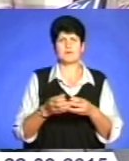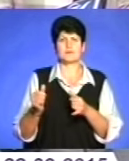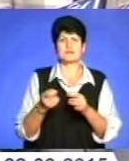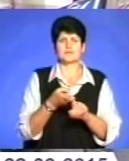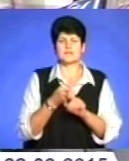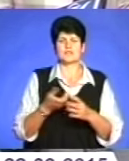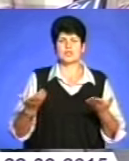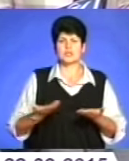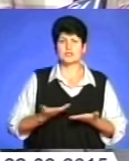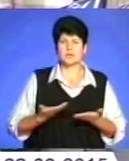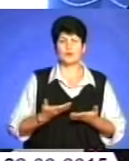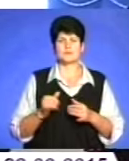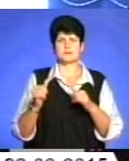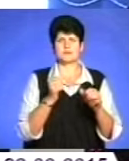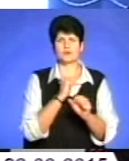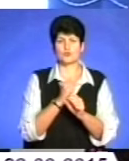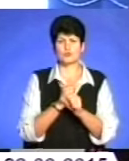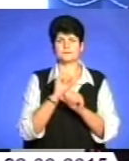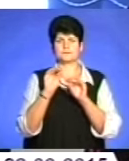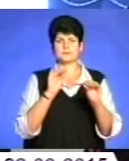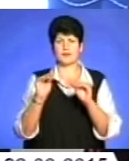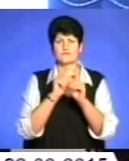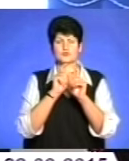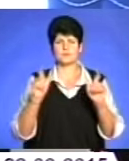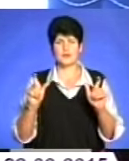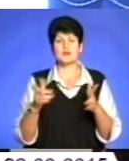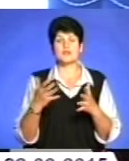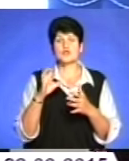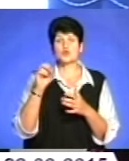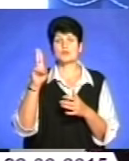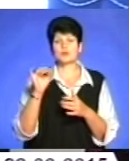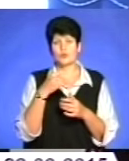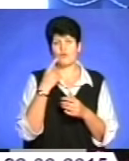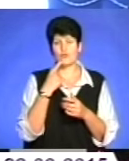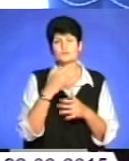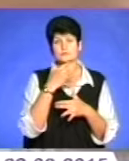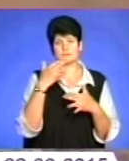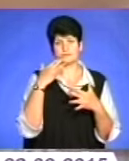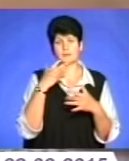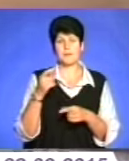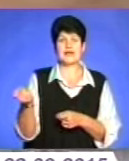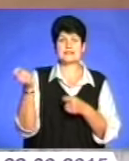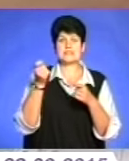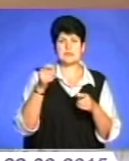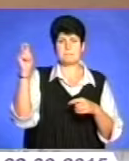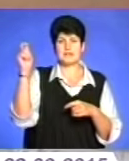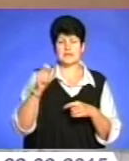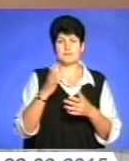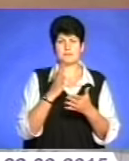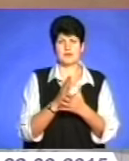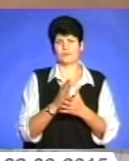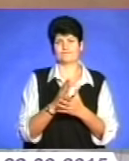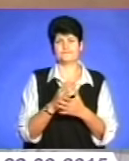забезпеченням роботою, влаштуванням навчально-освітні заклади. До слова, соціологи кажуть, певна частина переселенців має деякі упереджені